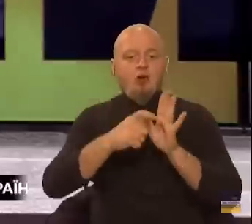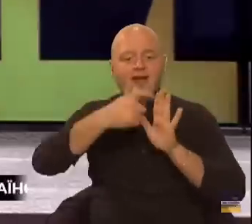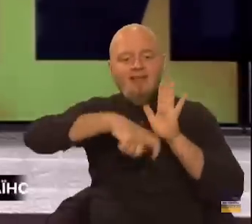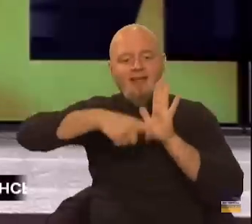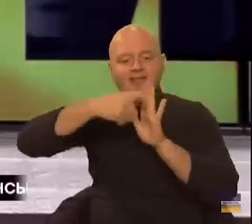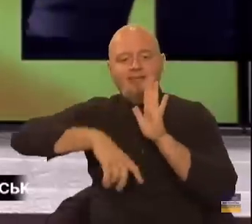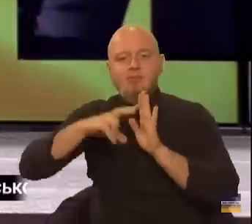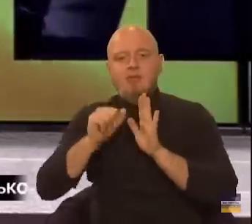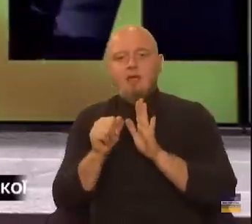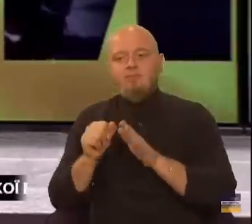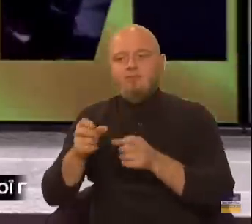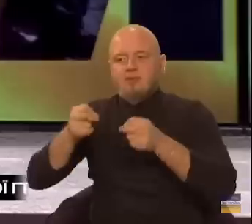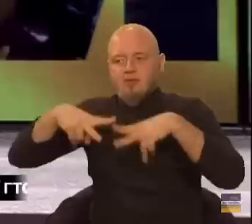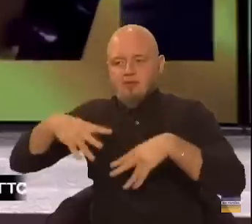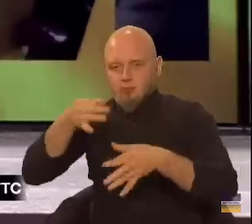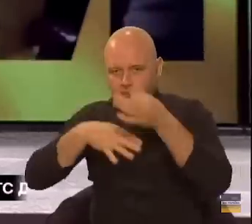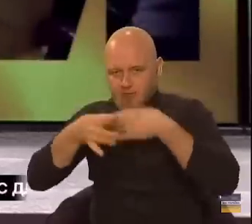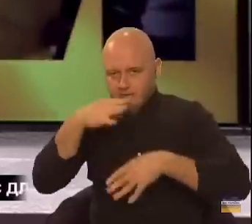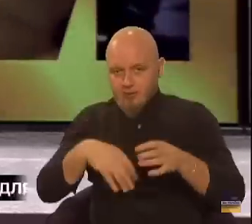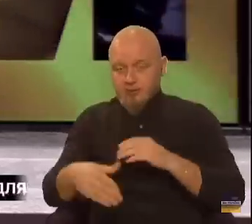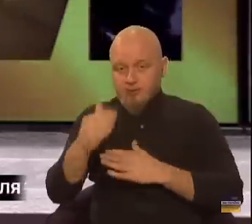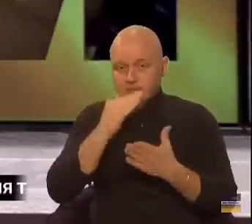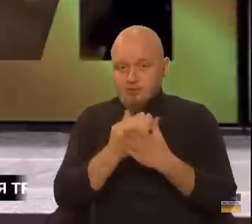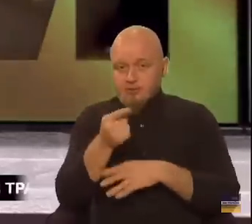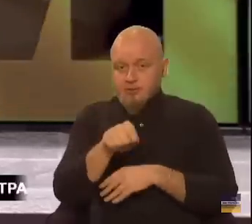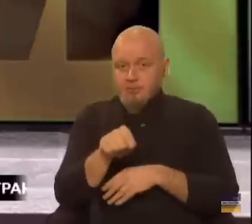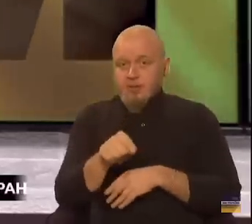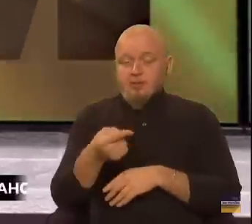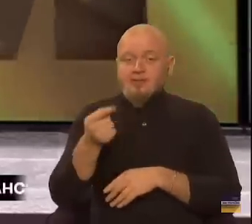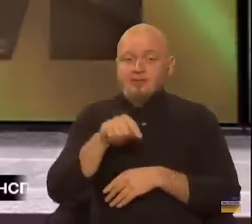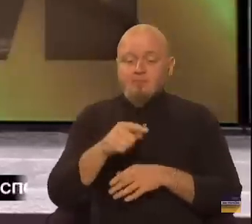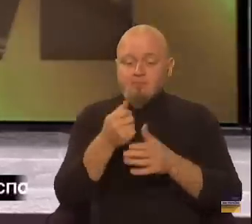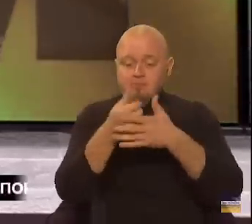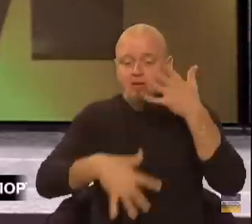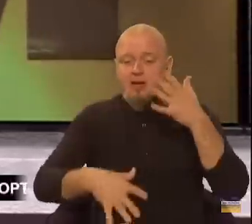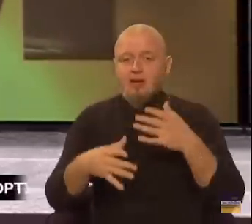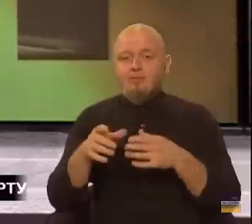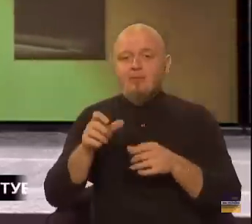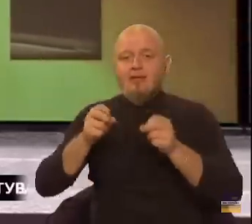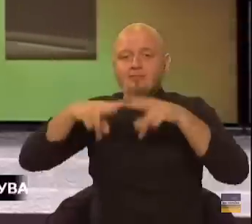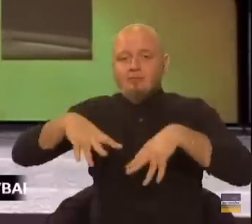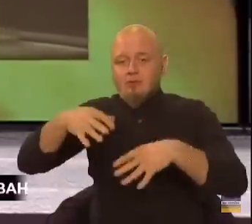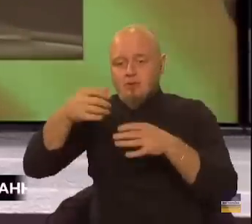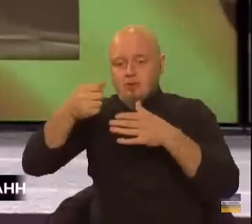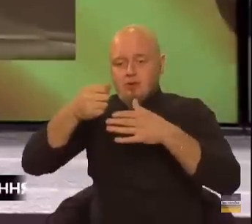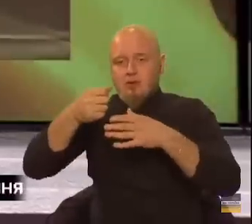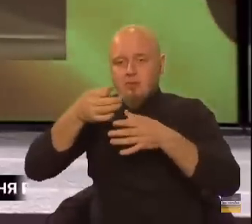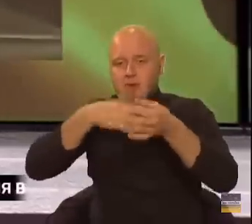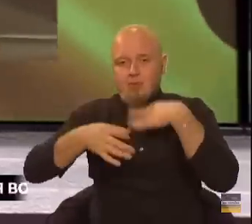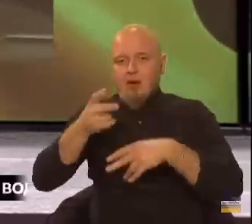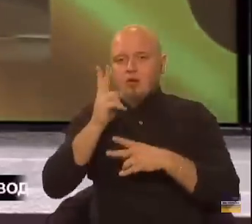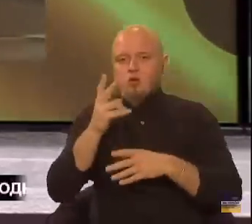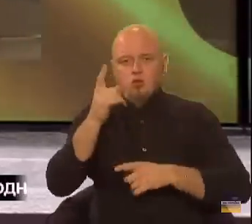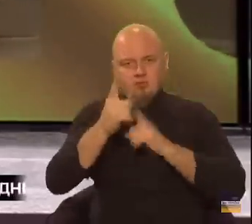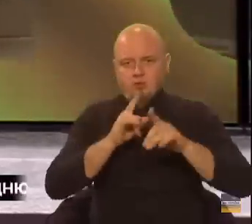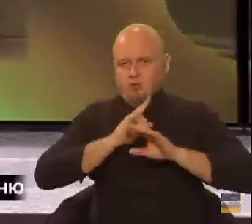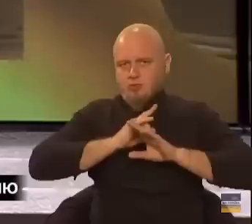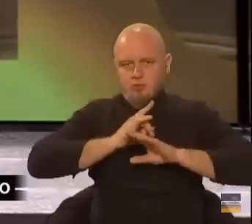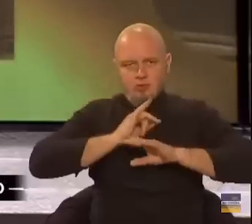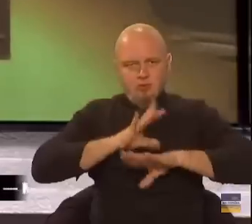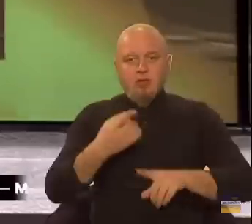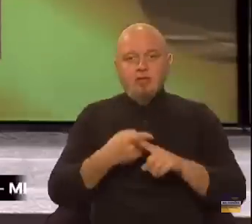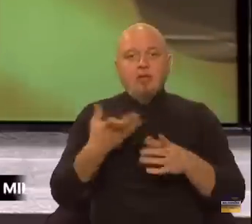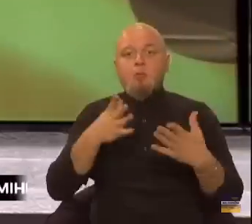рецептурні препарати. Сам перелік рецептурних препаратів ніхто змінювати не буде. Ті, які були